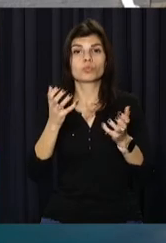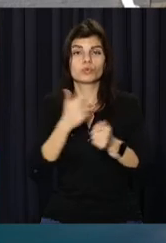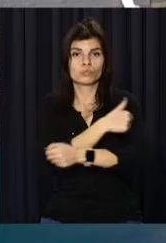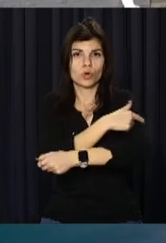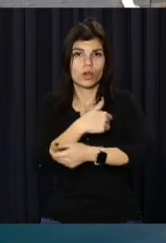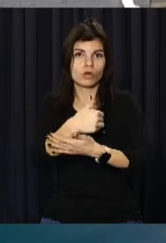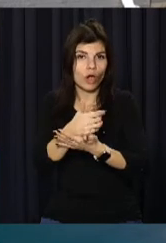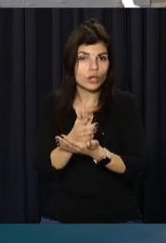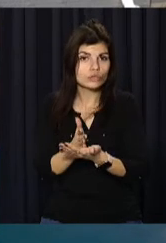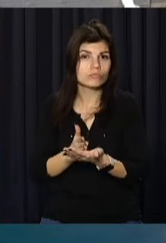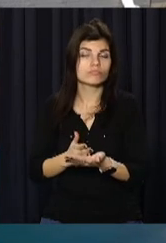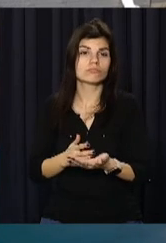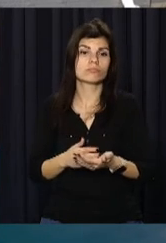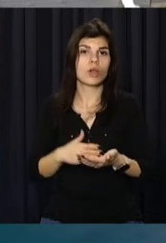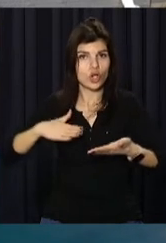послуги.